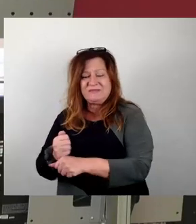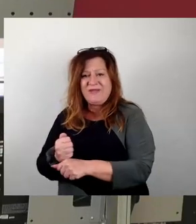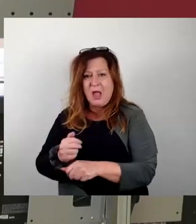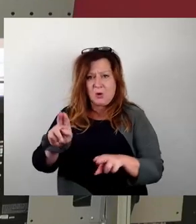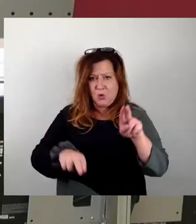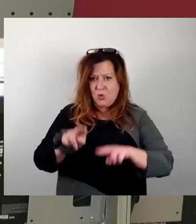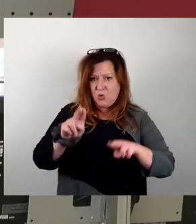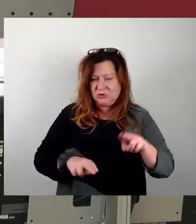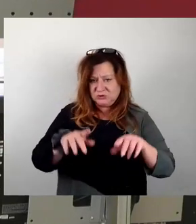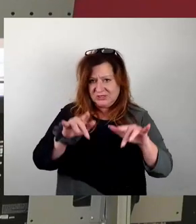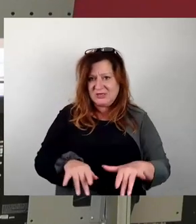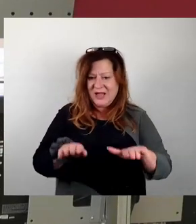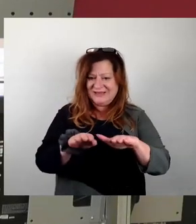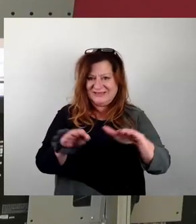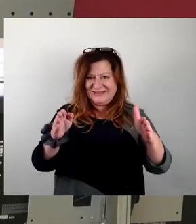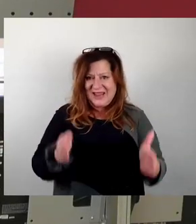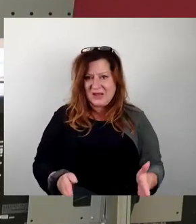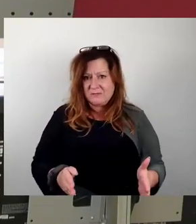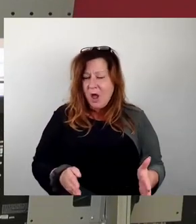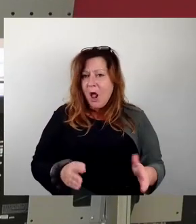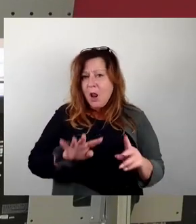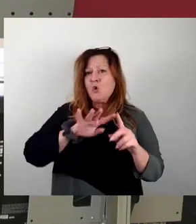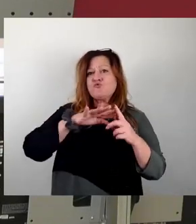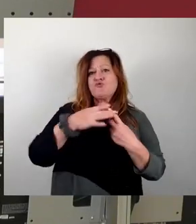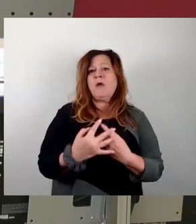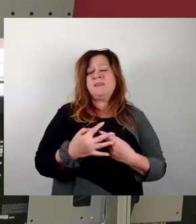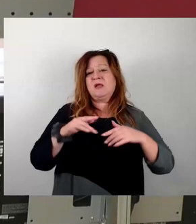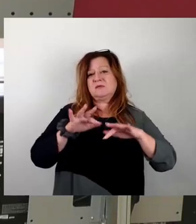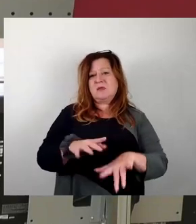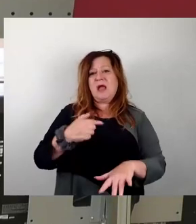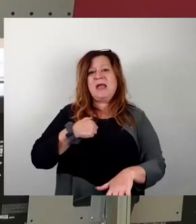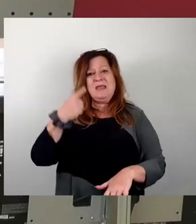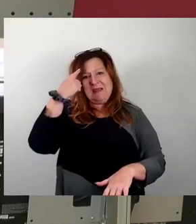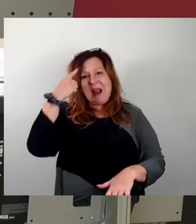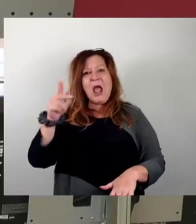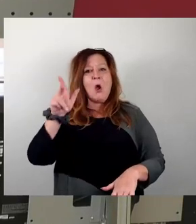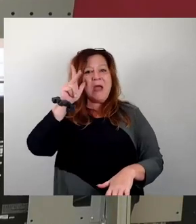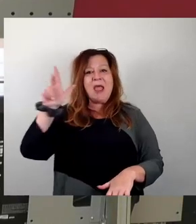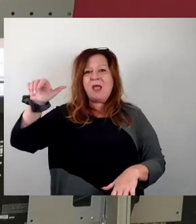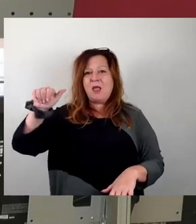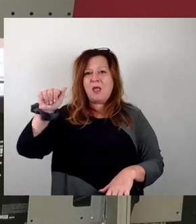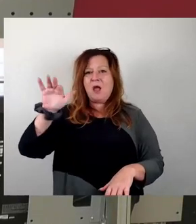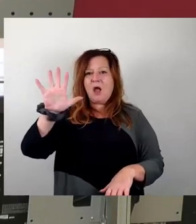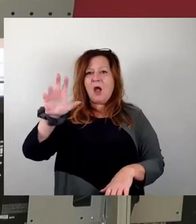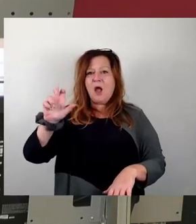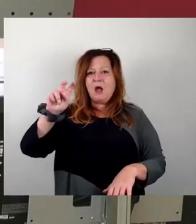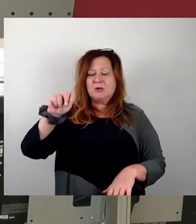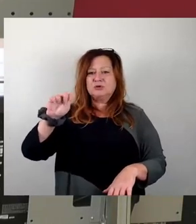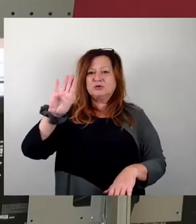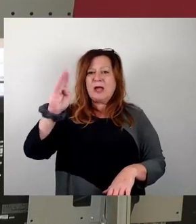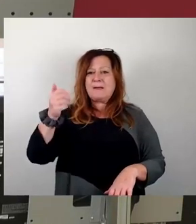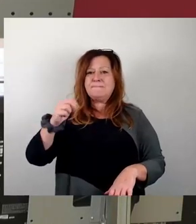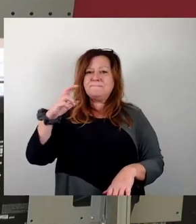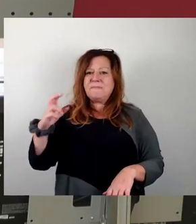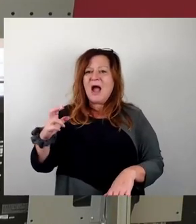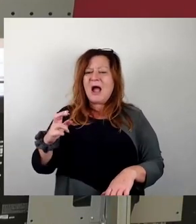irgendeinen Kontext herstellt. Ich glaube, Herr Aschenbach hat das ja auch vor uns relativ, zwar satirisch, aber es ist sehr, sehr